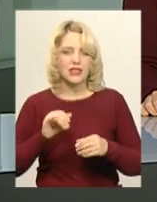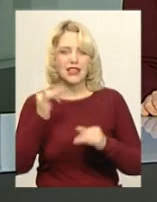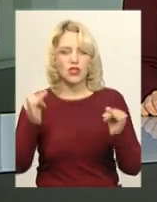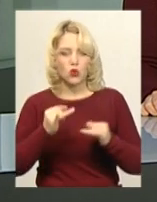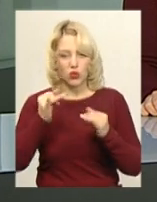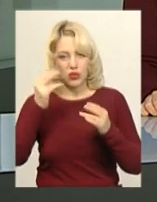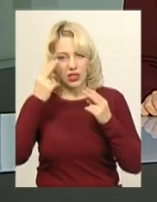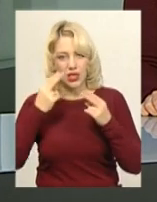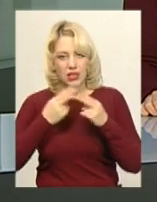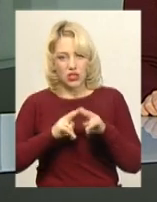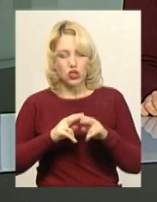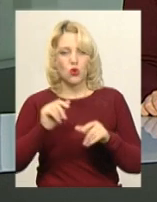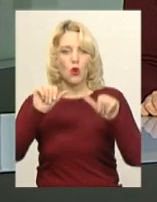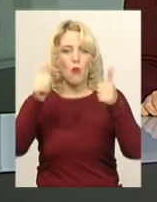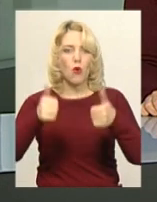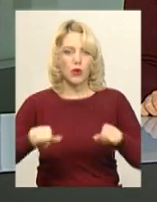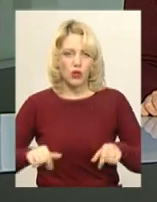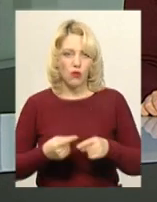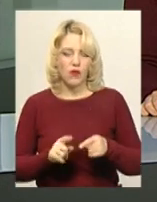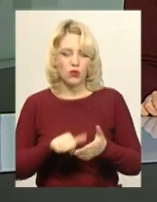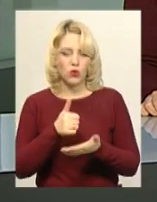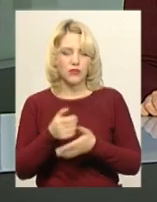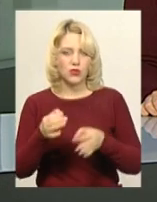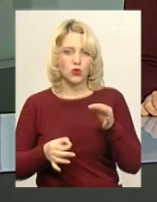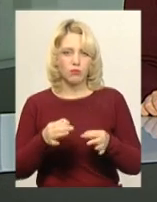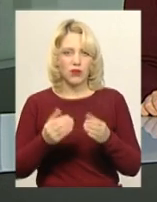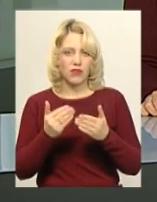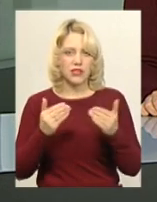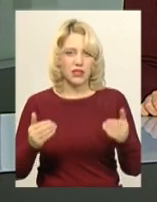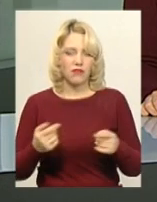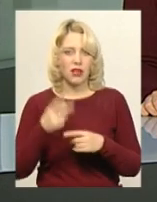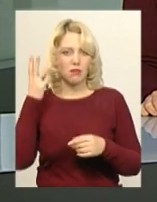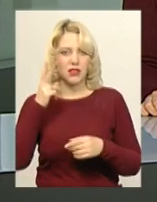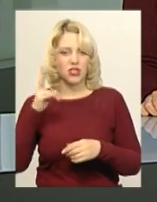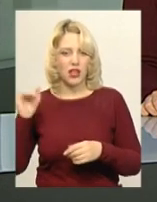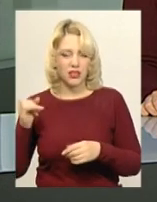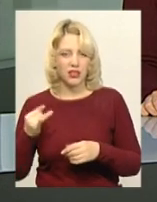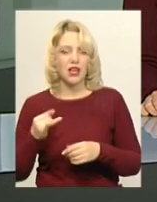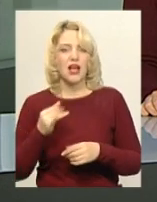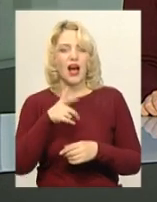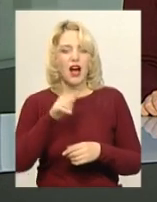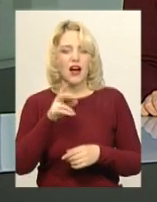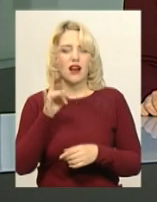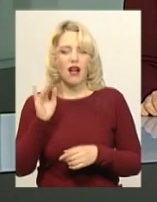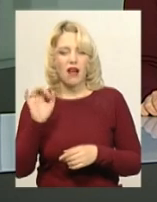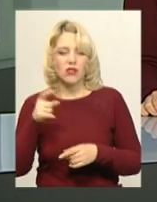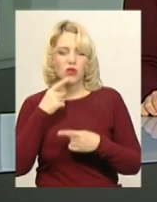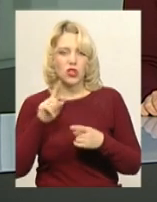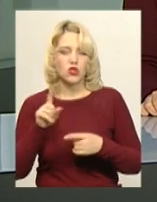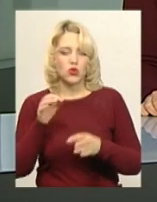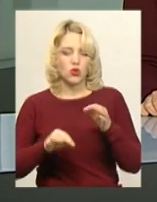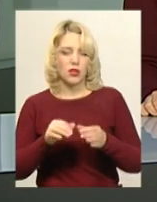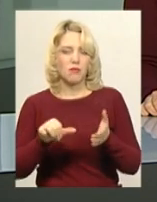-технічного стендового моделювання. Головний суддя конкурсу виставки хмельничанин Юрій Гаркавенко каже, що на суджурі учасники